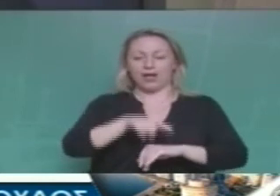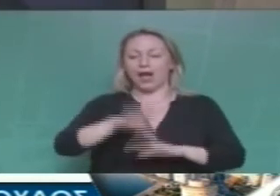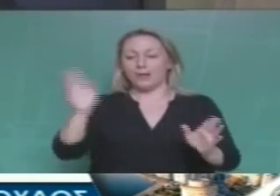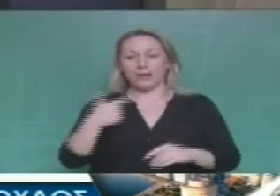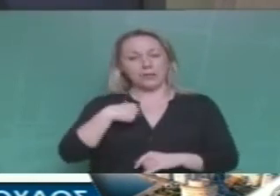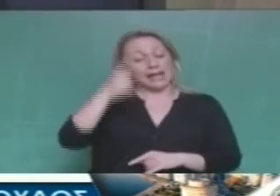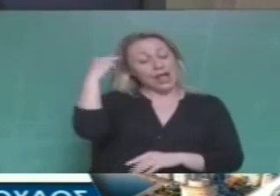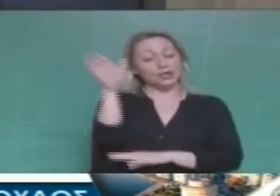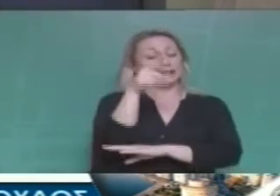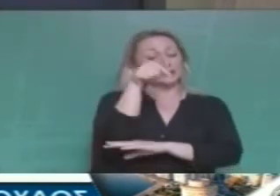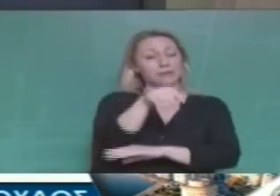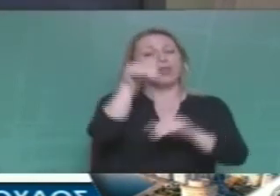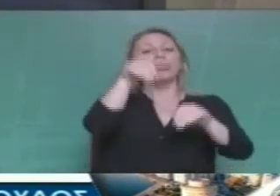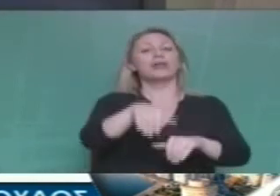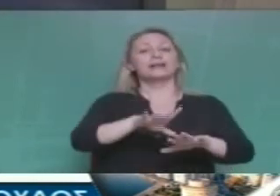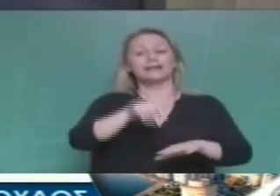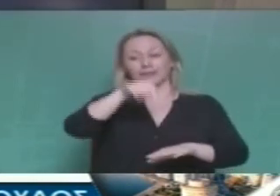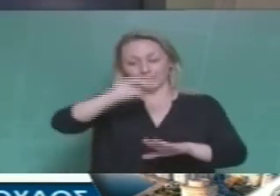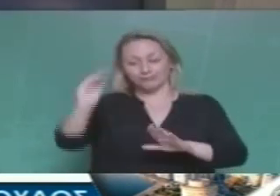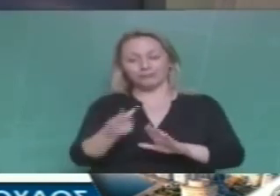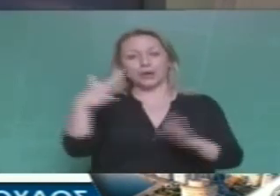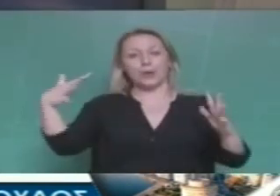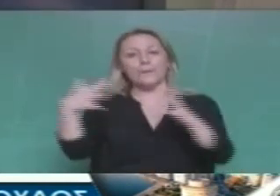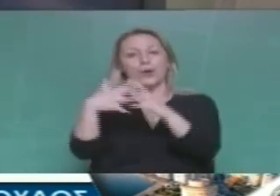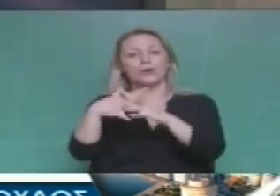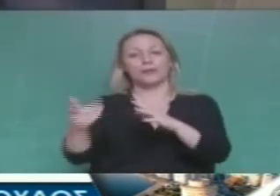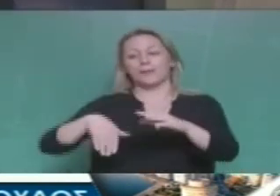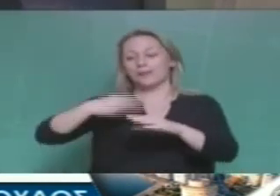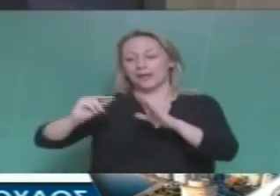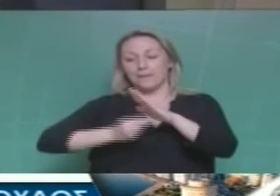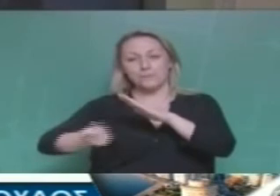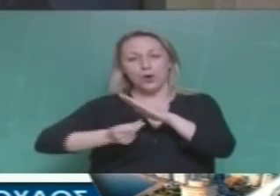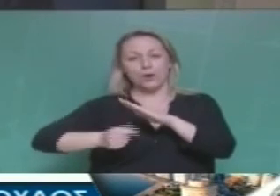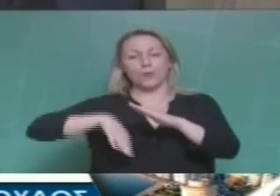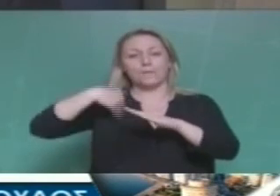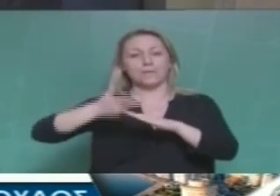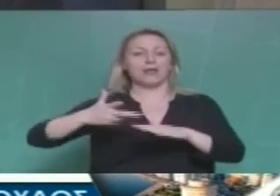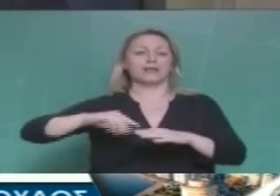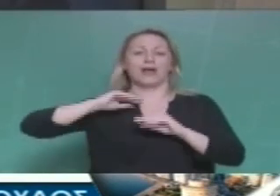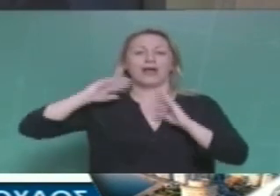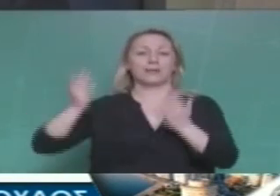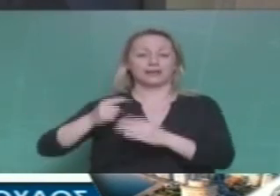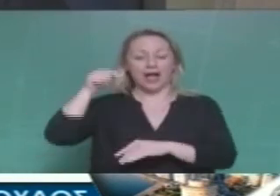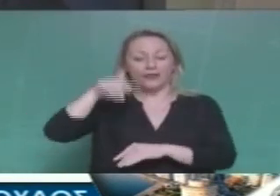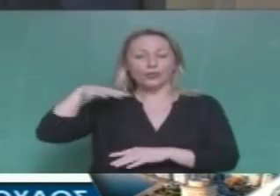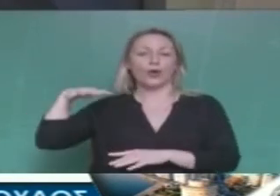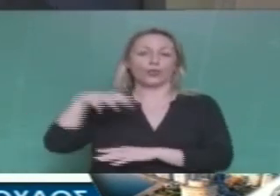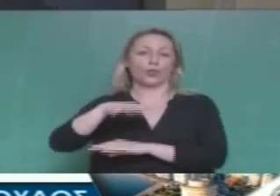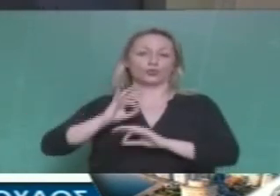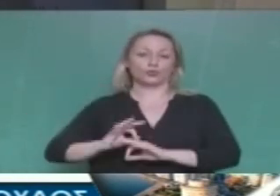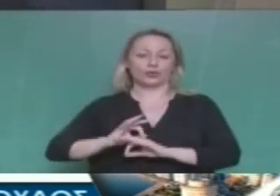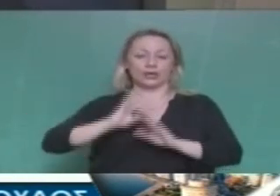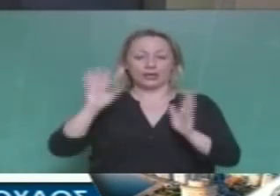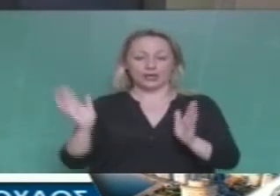εκεί είναι το πρόβλημα των πολέμων της εκμετάλλευσης και της προσφυγιάς εκεί κρύβεται ο πραγματικός εχθρός και αν